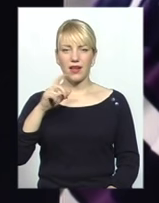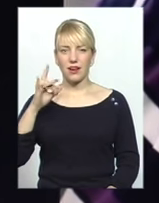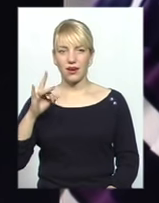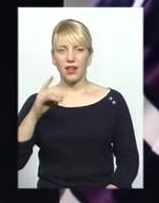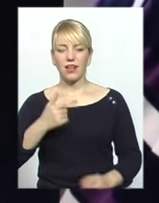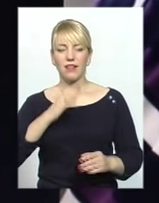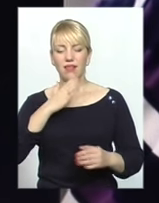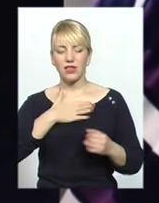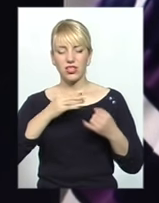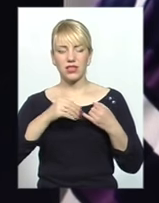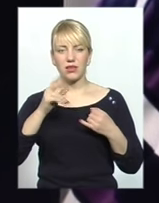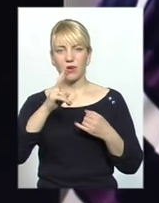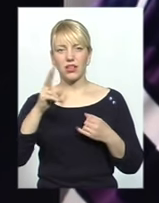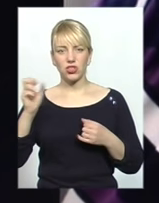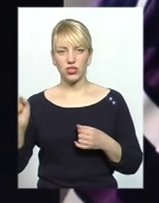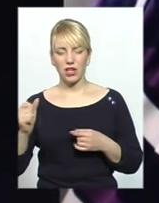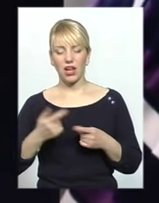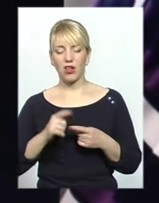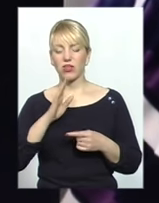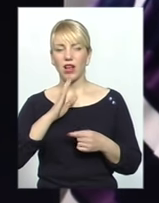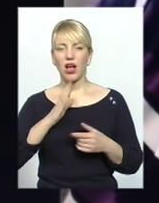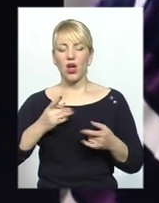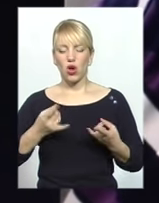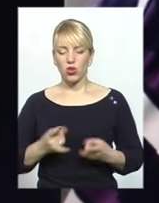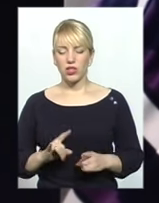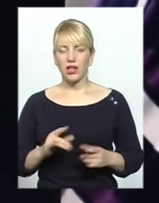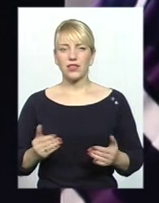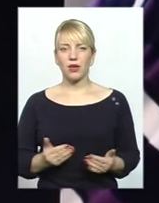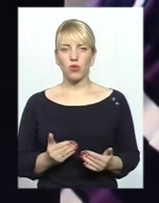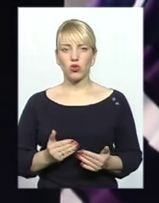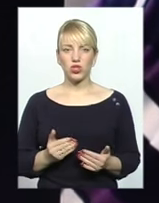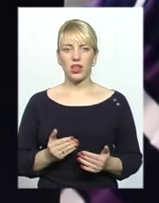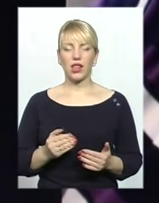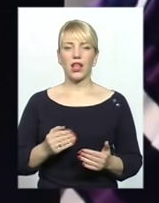родилась і прожила свою сознательну частину життя в Києві.